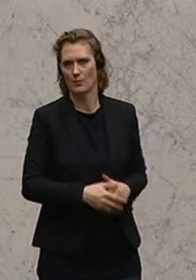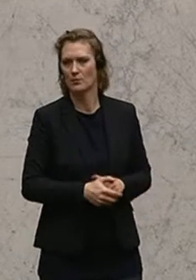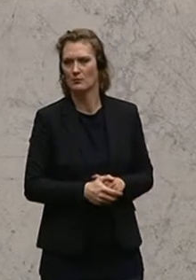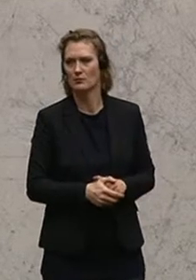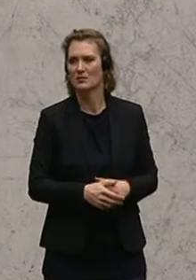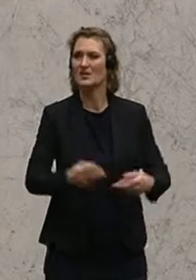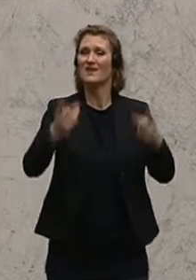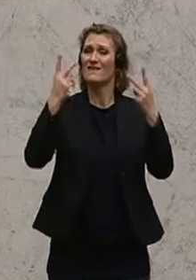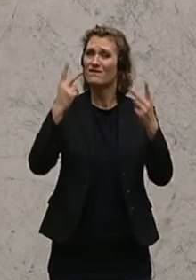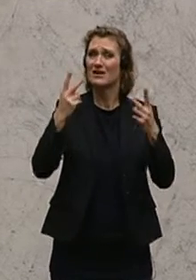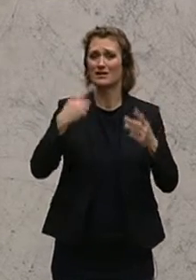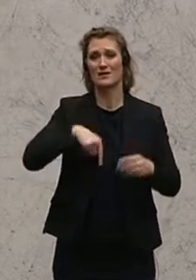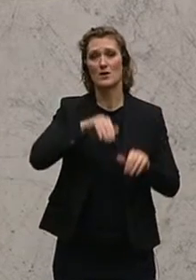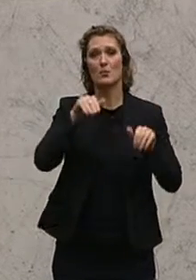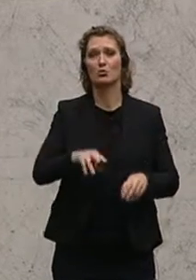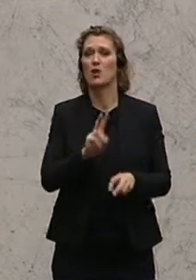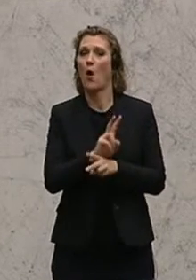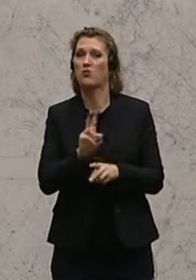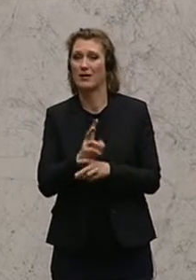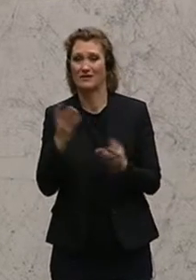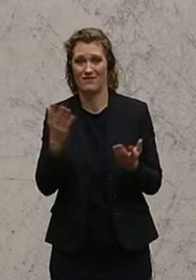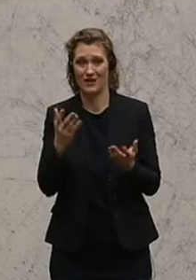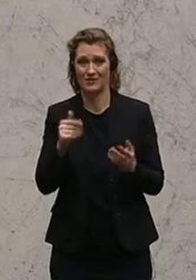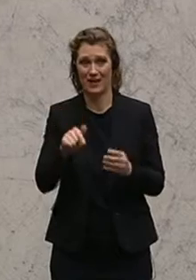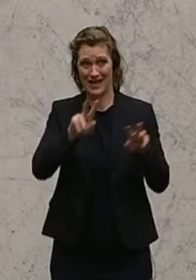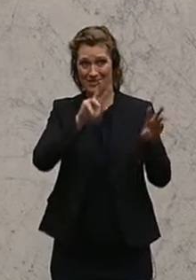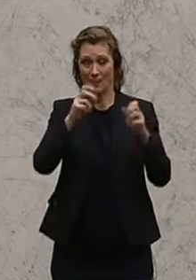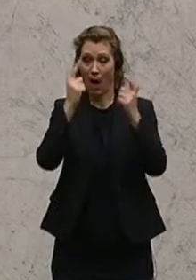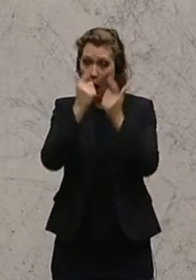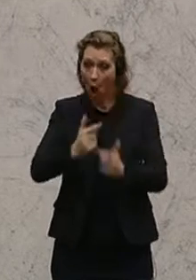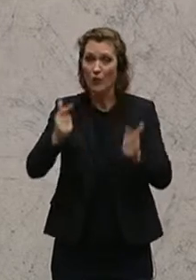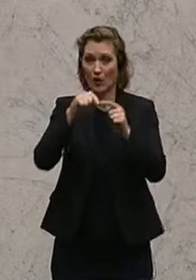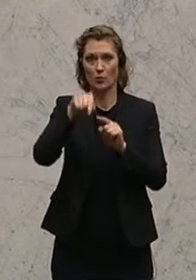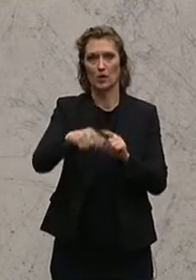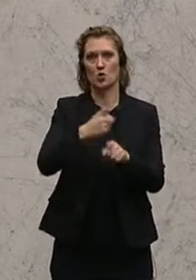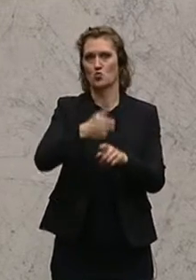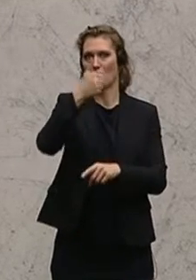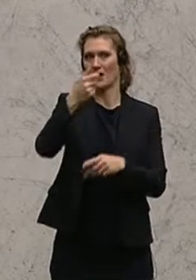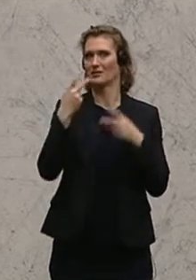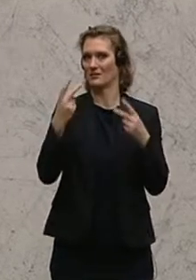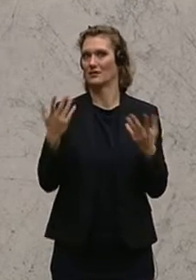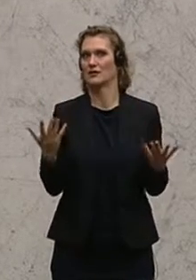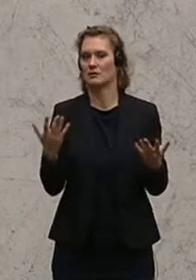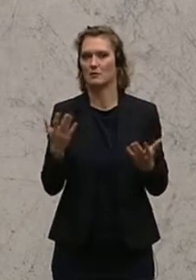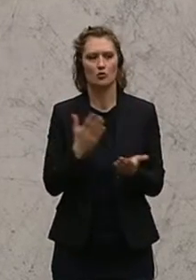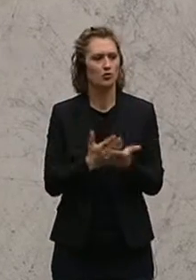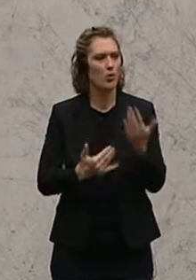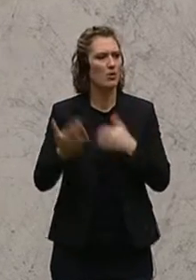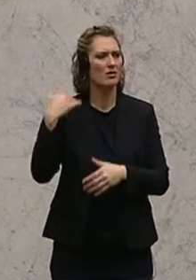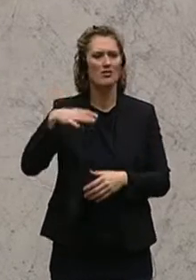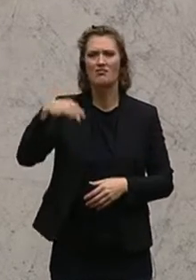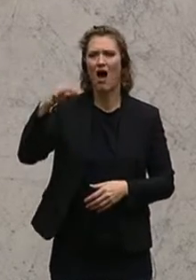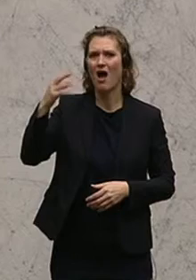zentrale Thema im Zusammenhang mit dem Urschuss, nämlich das Thema Aufklärung, dass das auch im Zentrum bleibt. Und wenn wir uns, was die letzten Tage